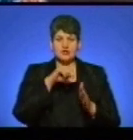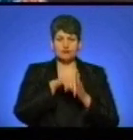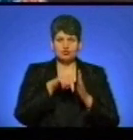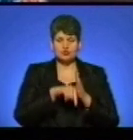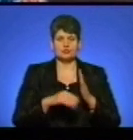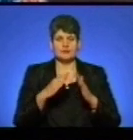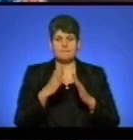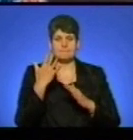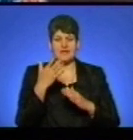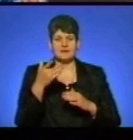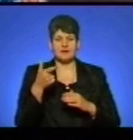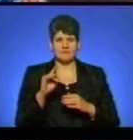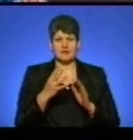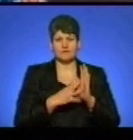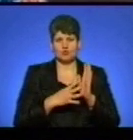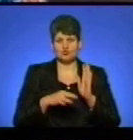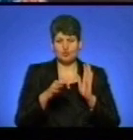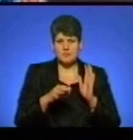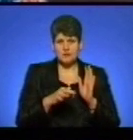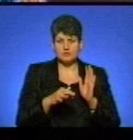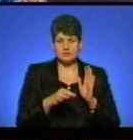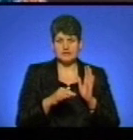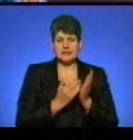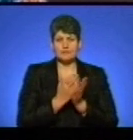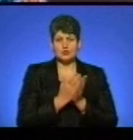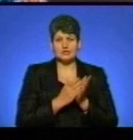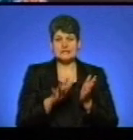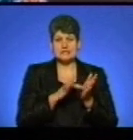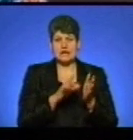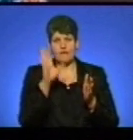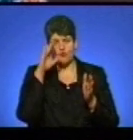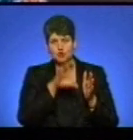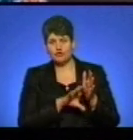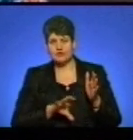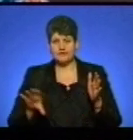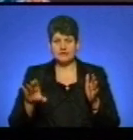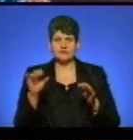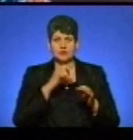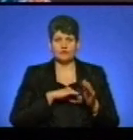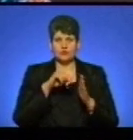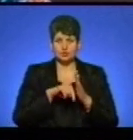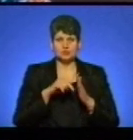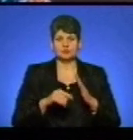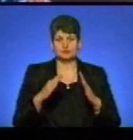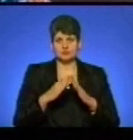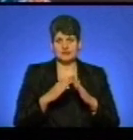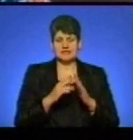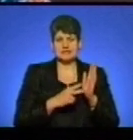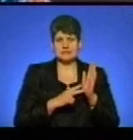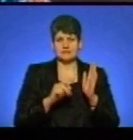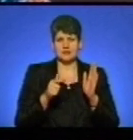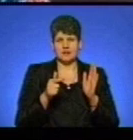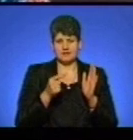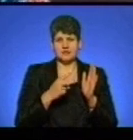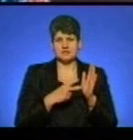систем 5 гривень 90 копійок. І на послі централізованого водовідведення з використанням внутрішньобранкових систем 7 гривень 78